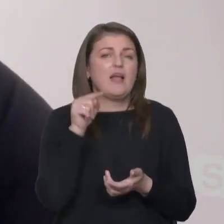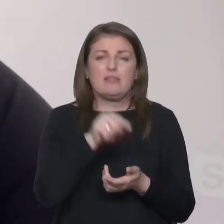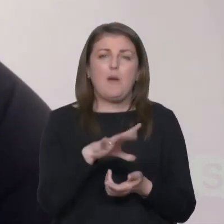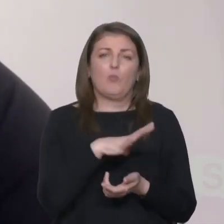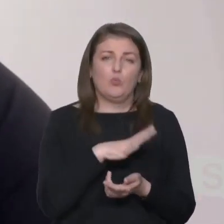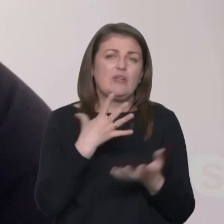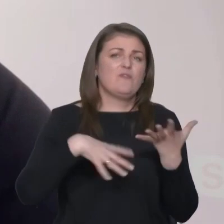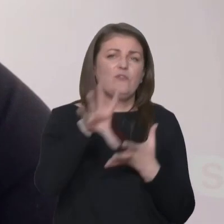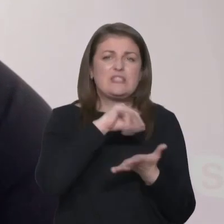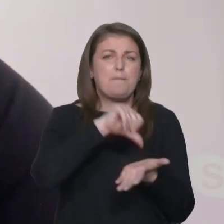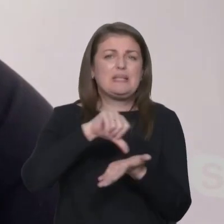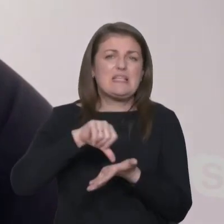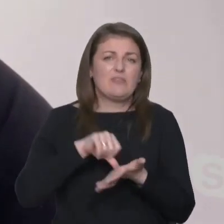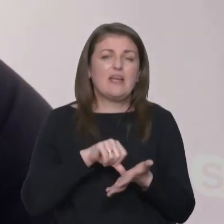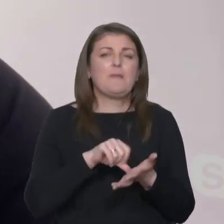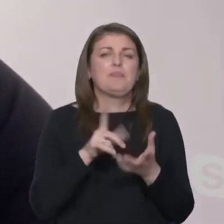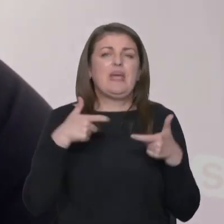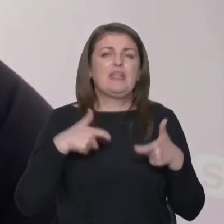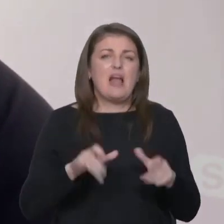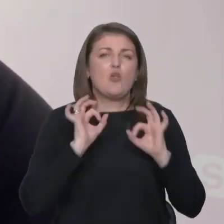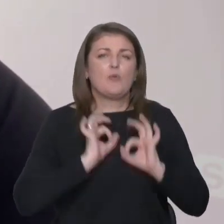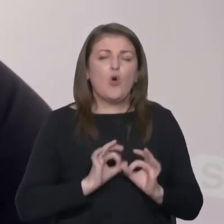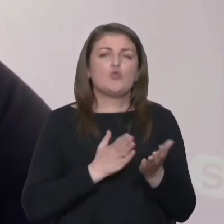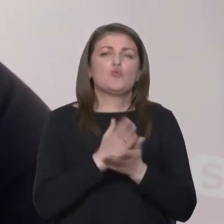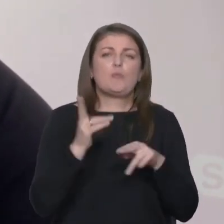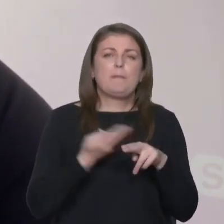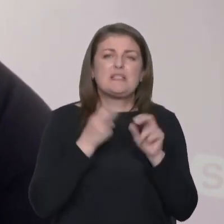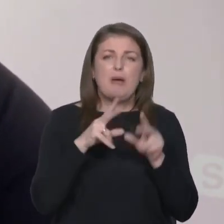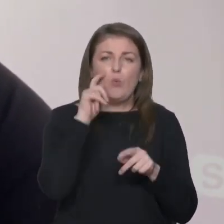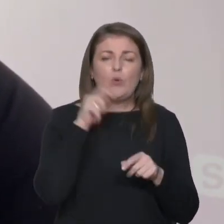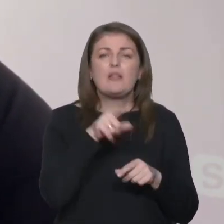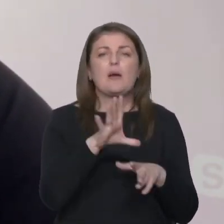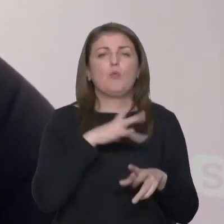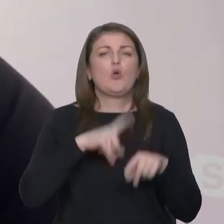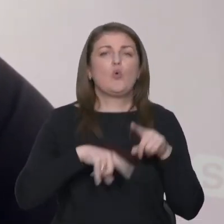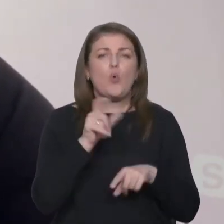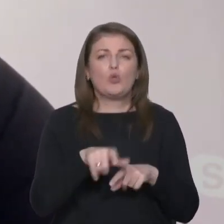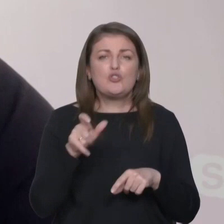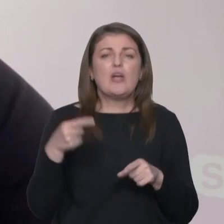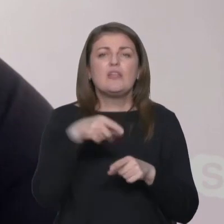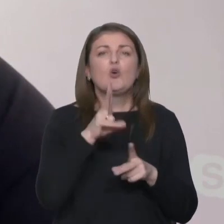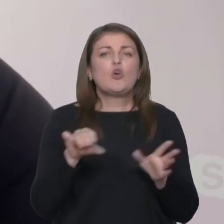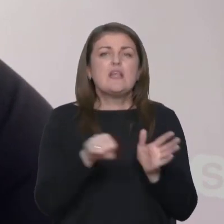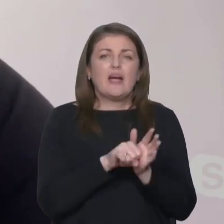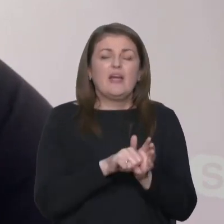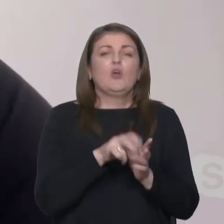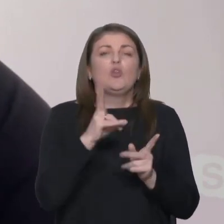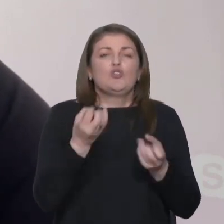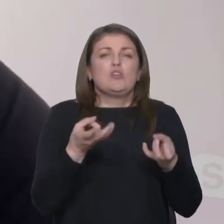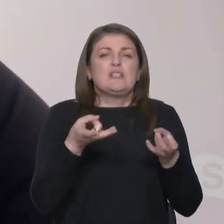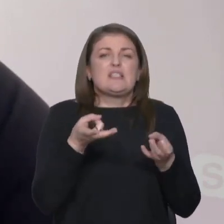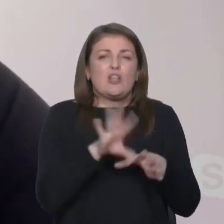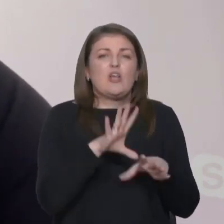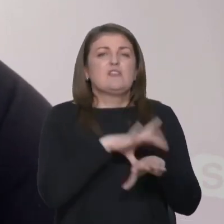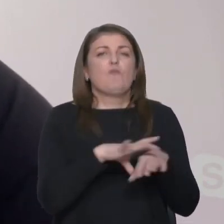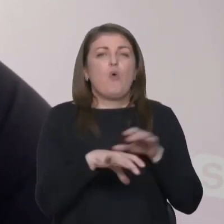були всі представники генерального прокурора, Служби безпеки України, там були родичі, ті, хто загинув, ті, хто залишаються в